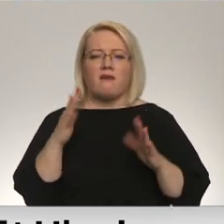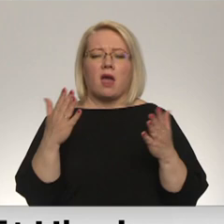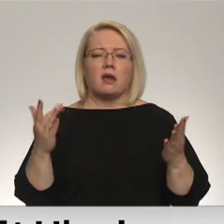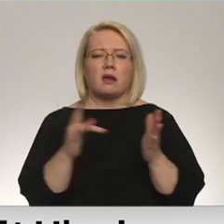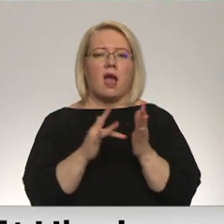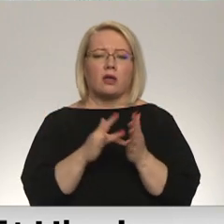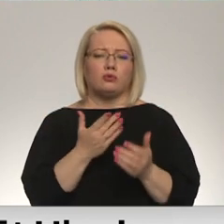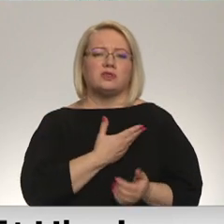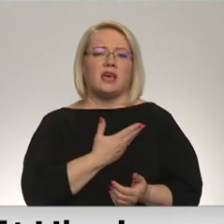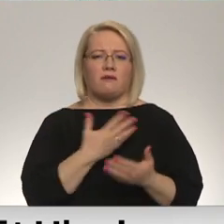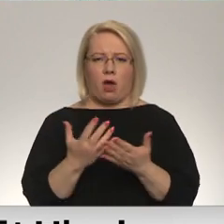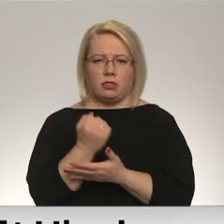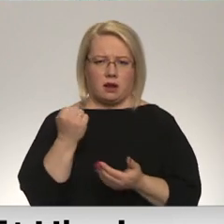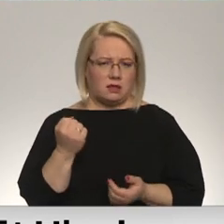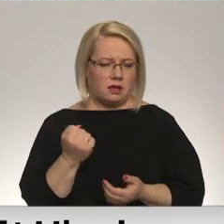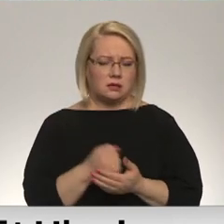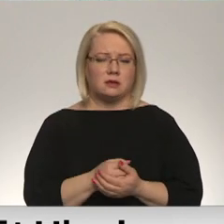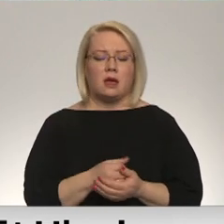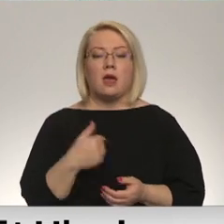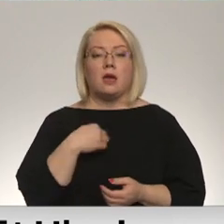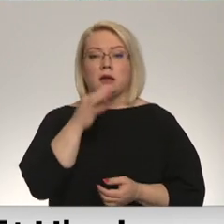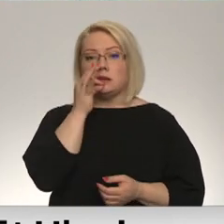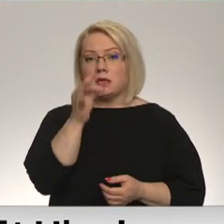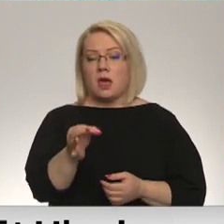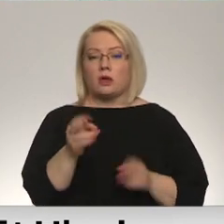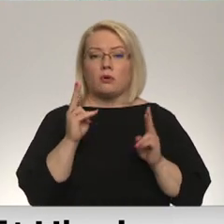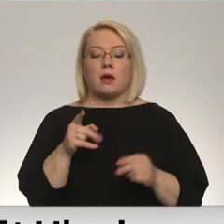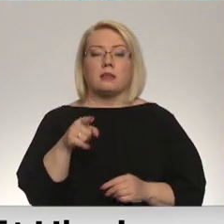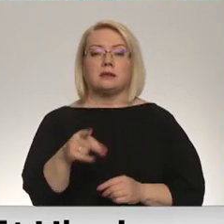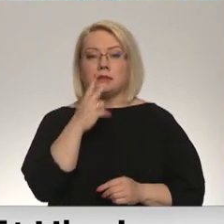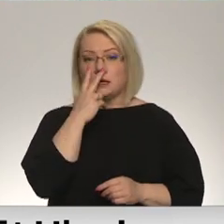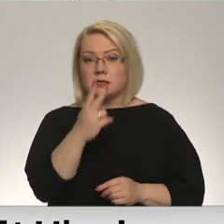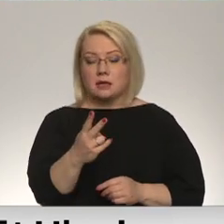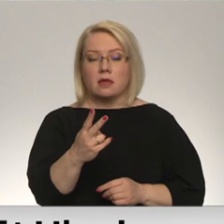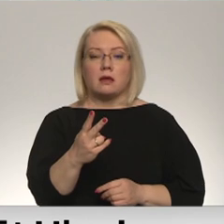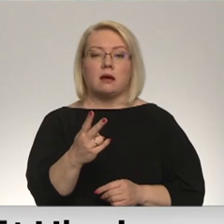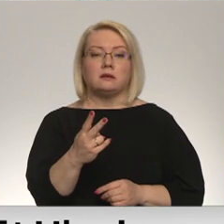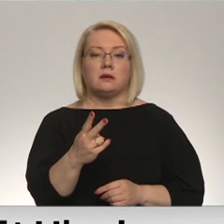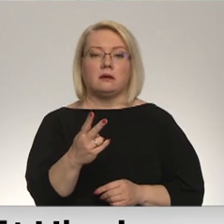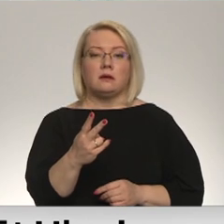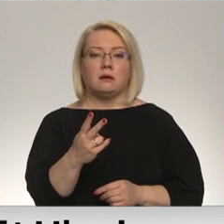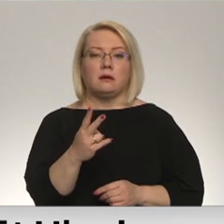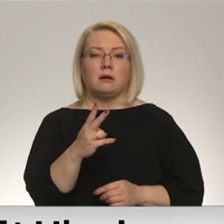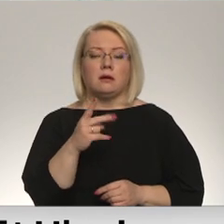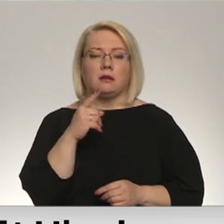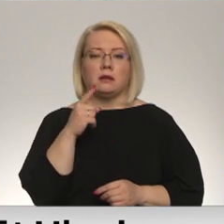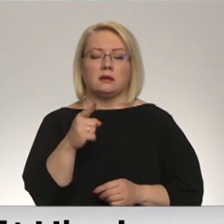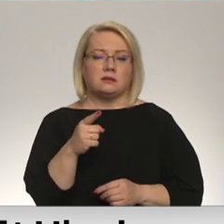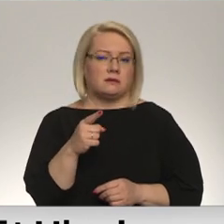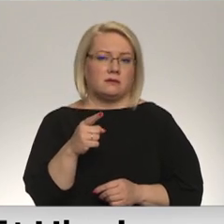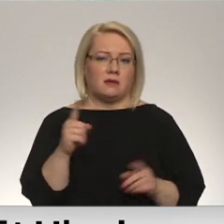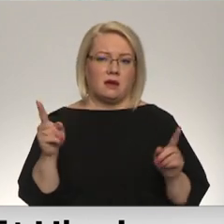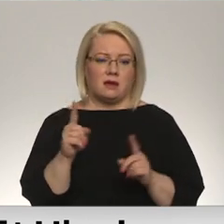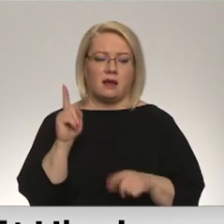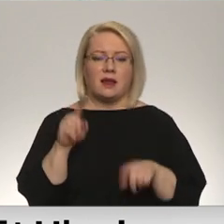kā es teiktu, ka tas izskatās, tas ir doma par to, arī es